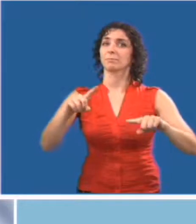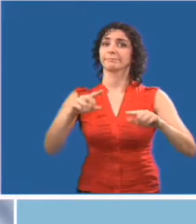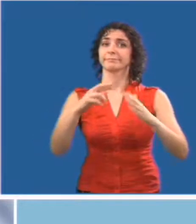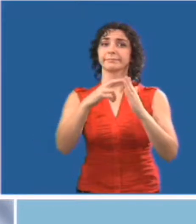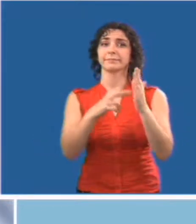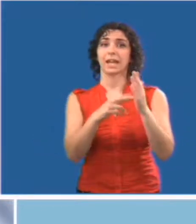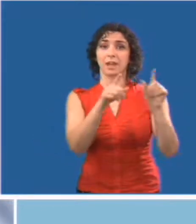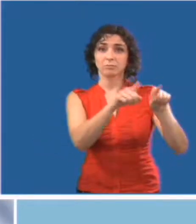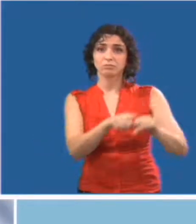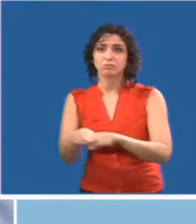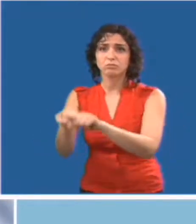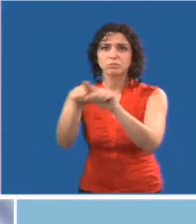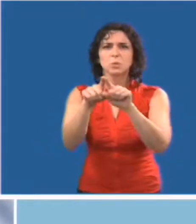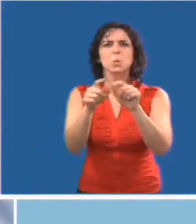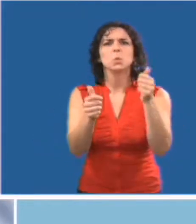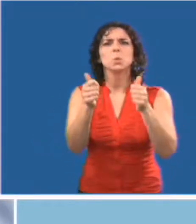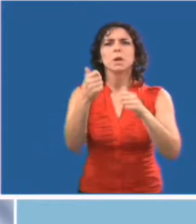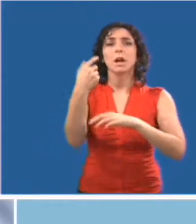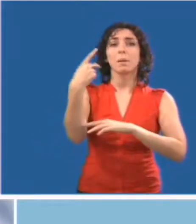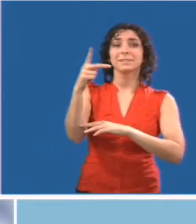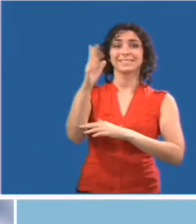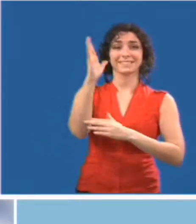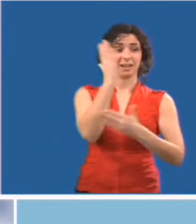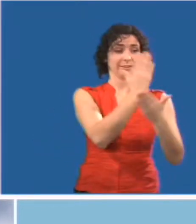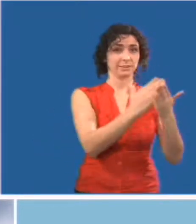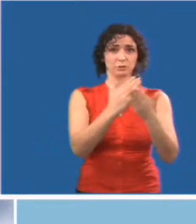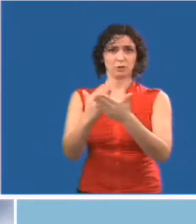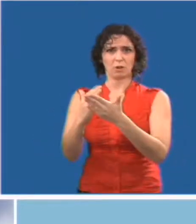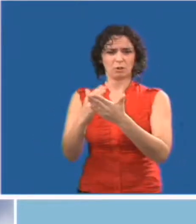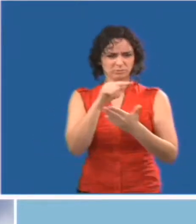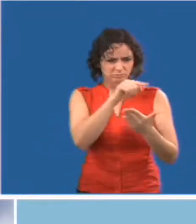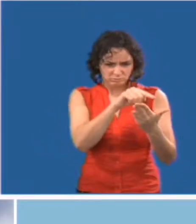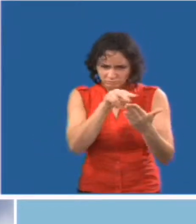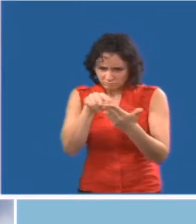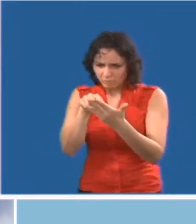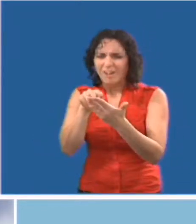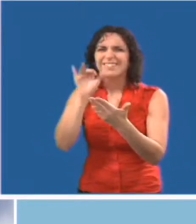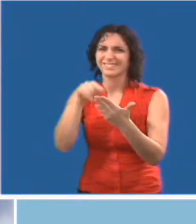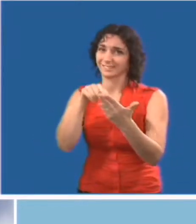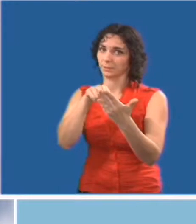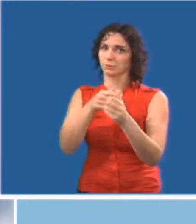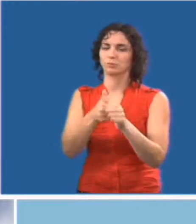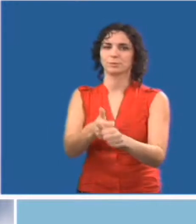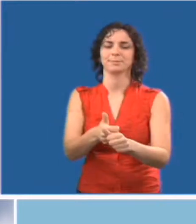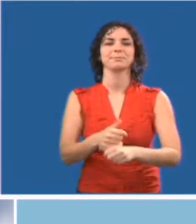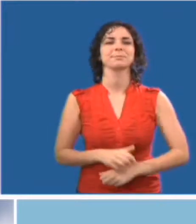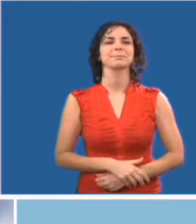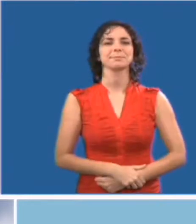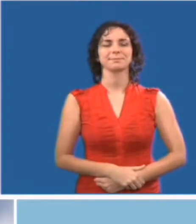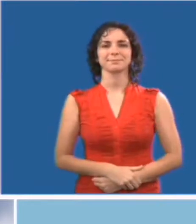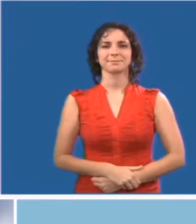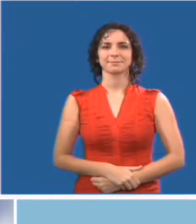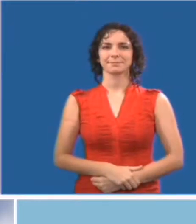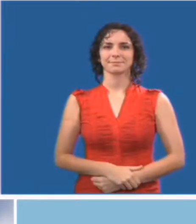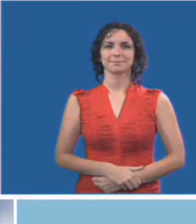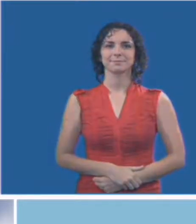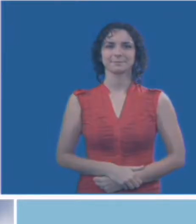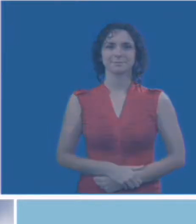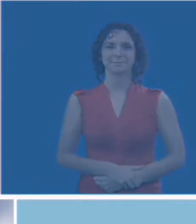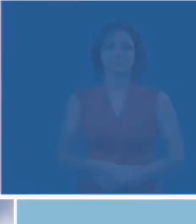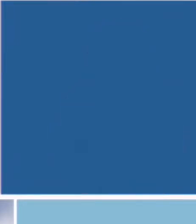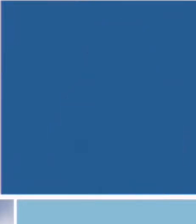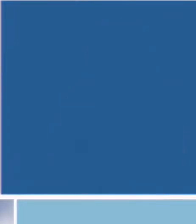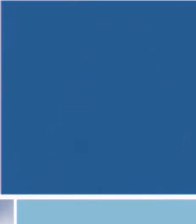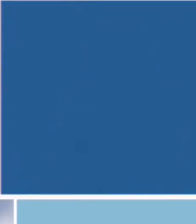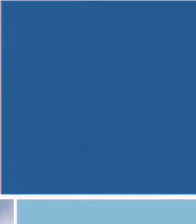y compris les personnes handicapées. Tout organisme ou entreprise comptant plus d'un employé